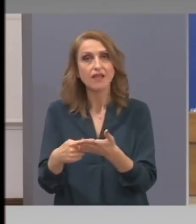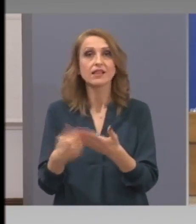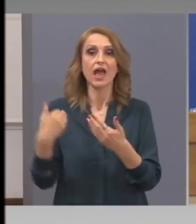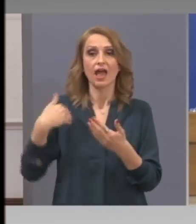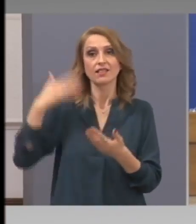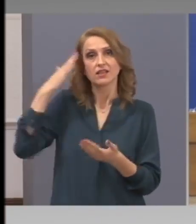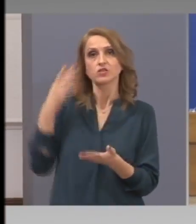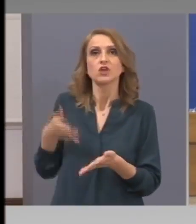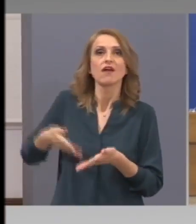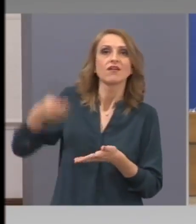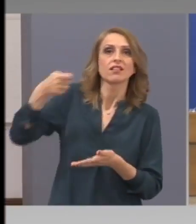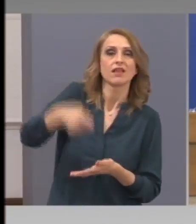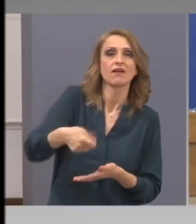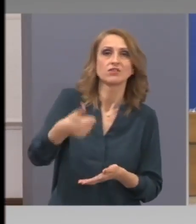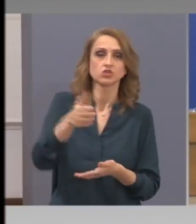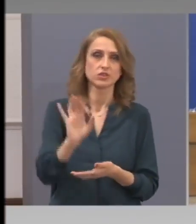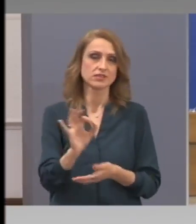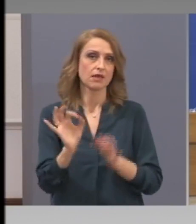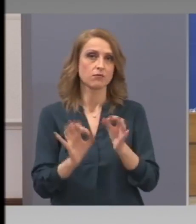достигнат?